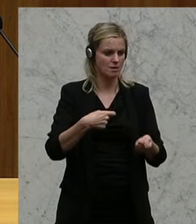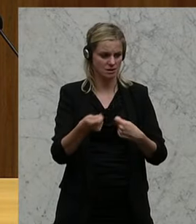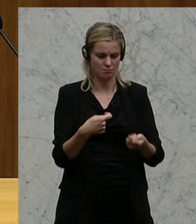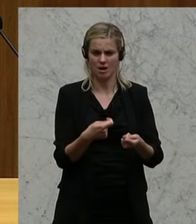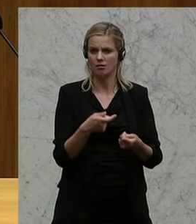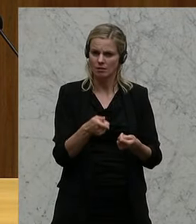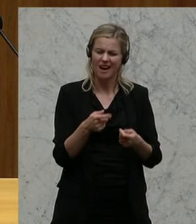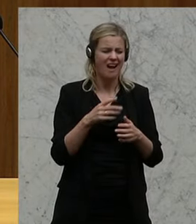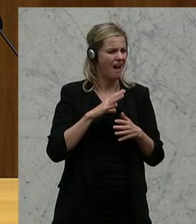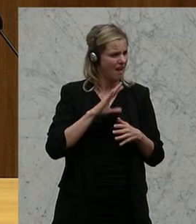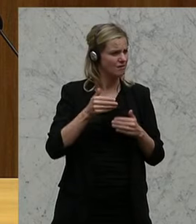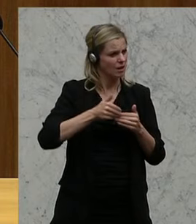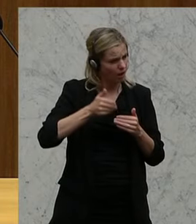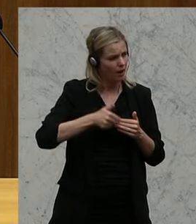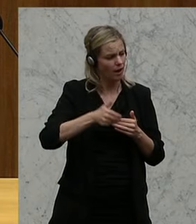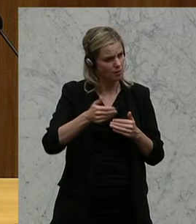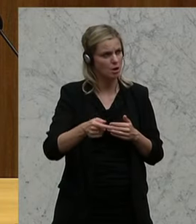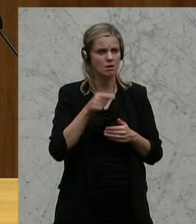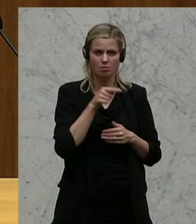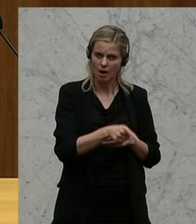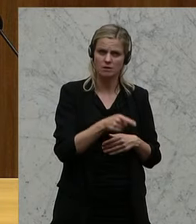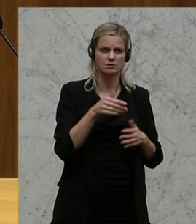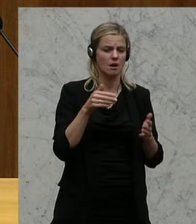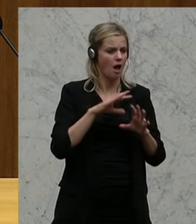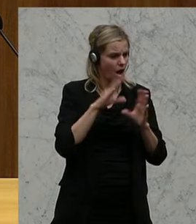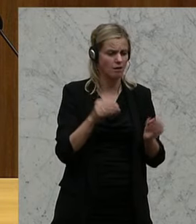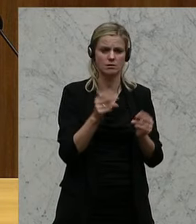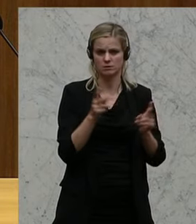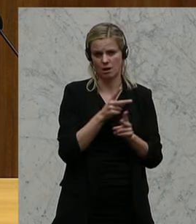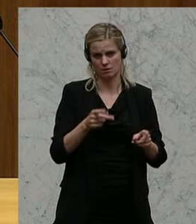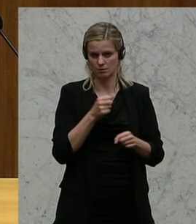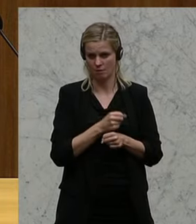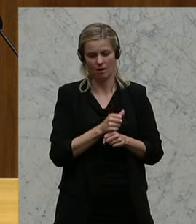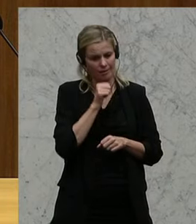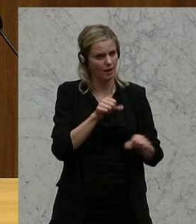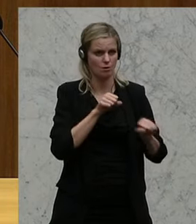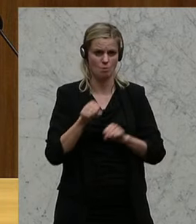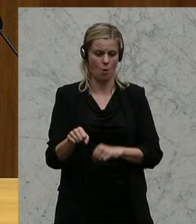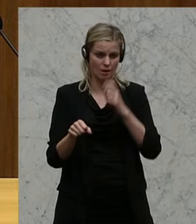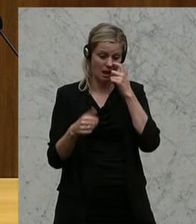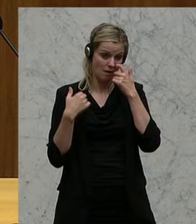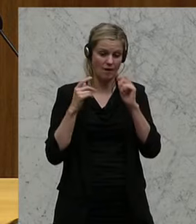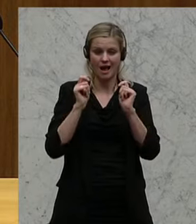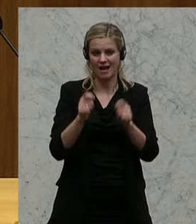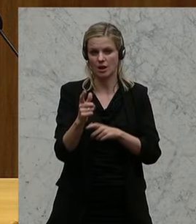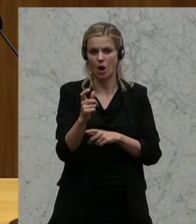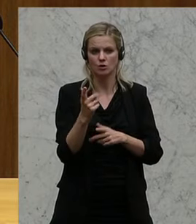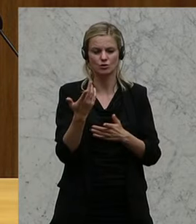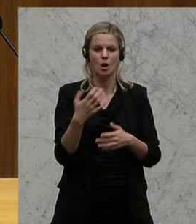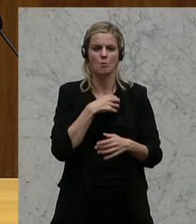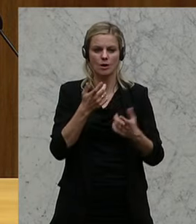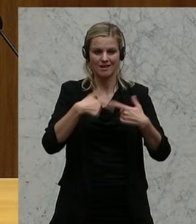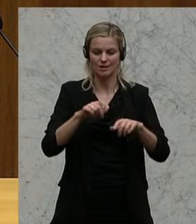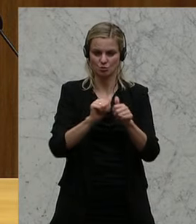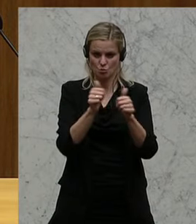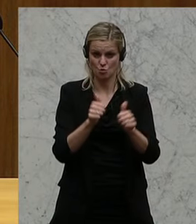kommt permanent in Regelmäßigkeit, das ist alles nicht möglich. Wir haben einen Antrag gehabt im Ausschuss, das burgenländische